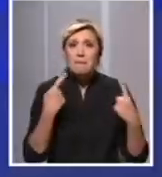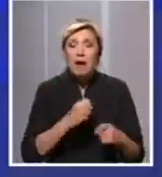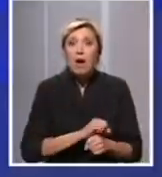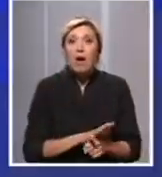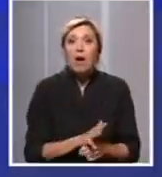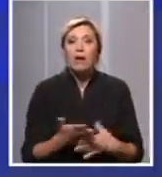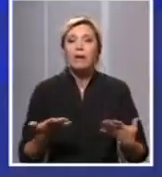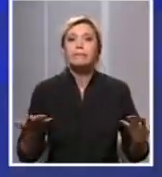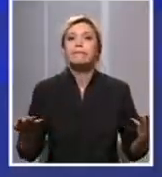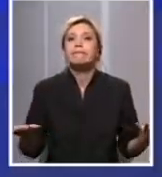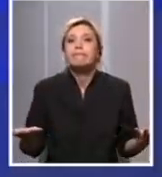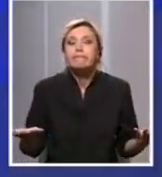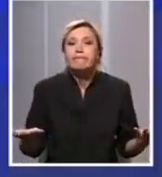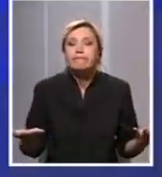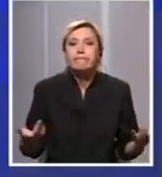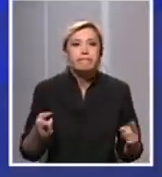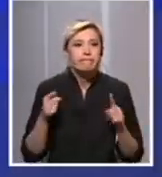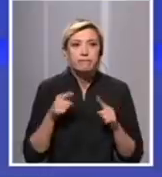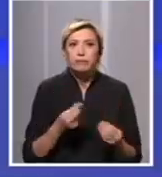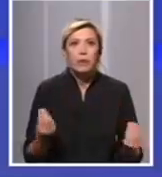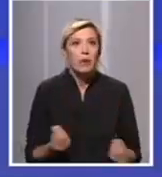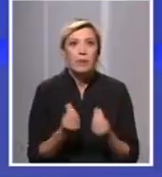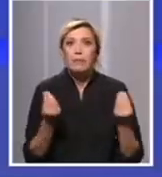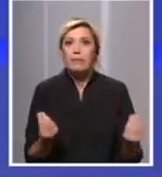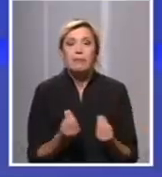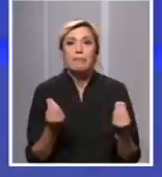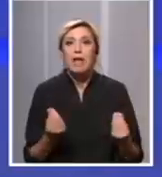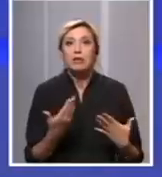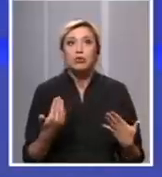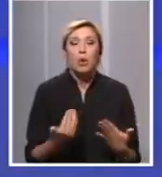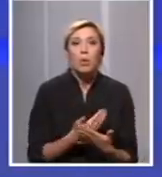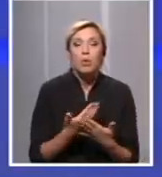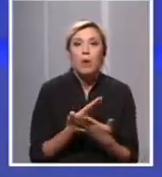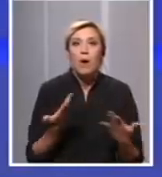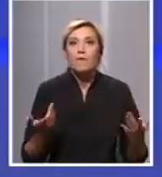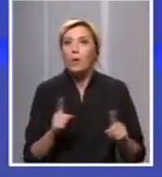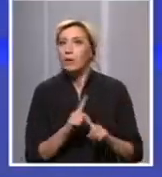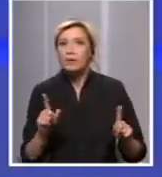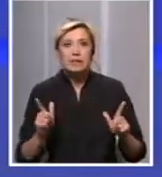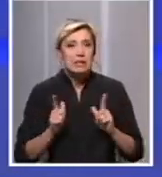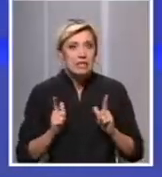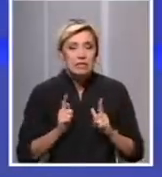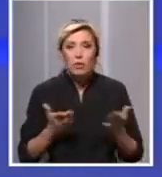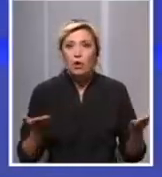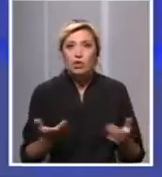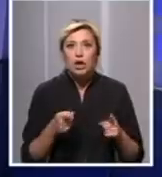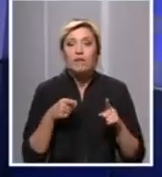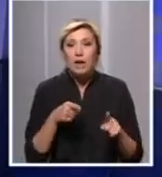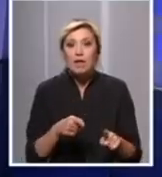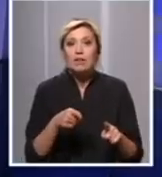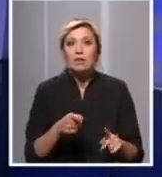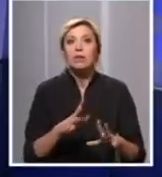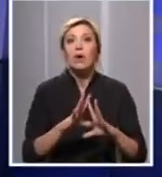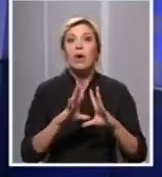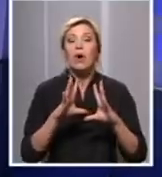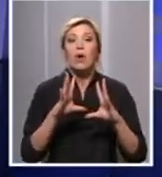se prenosi kapličnim putem. To je sada nešto što možemo da kažemo da je delimično čitav, sve